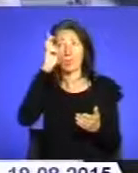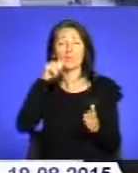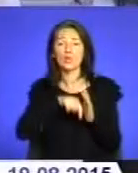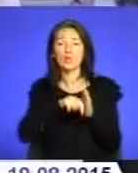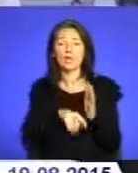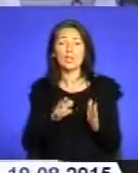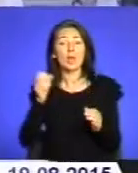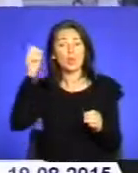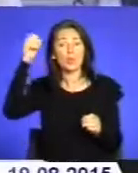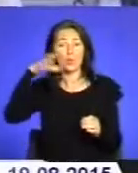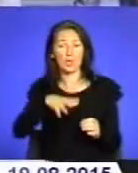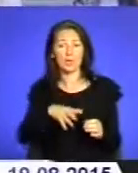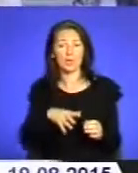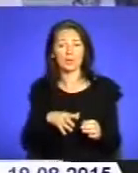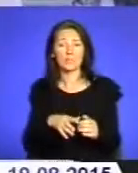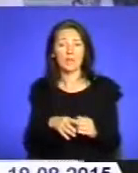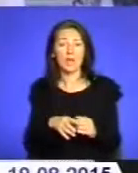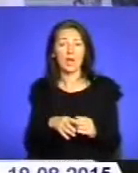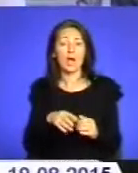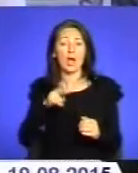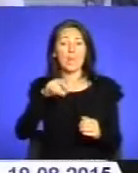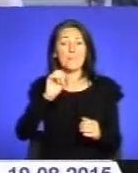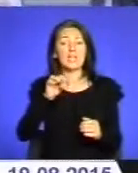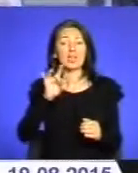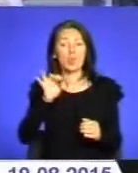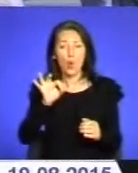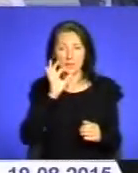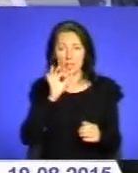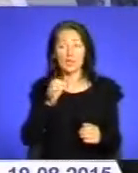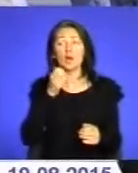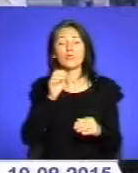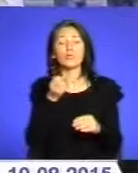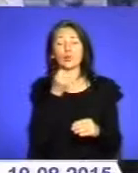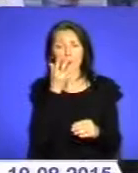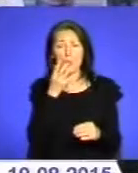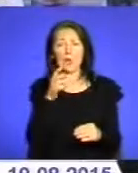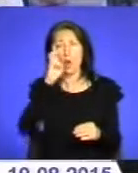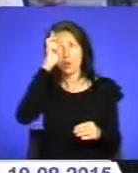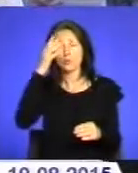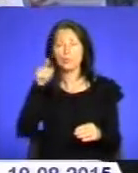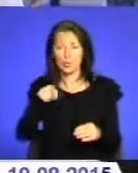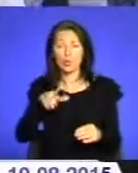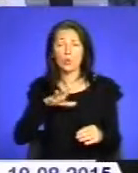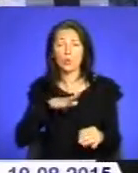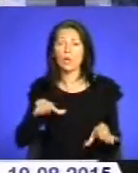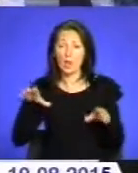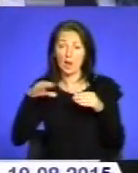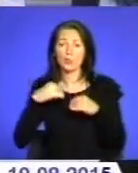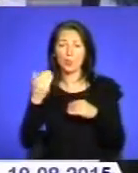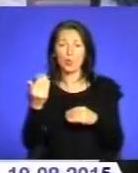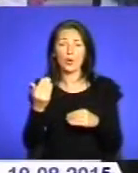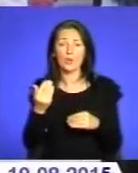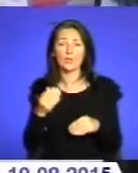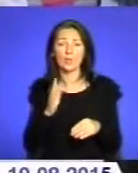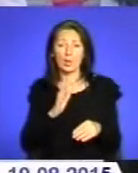перший каже, добре нам тут, Господи, бути з тобою. І настільки вони були цим захоплені. Ці ж самі три апостоли були